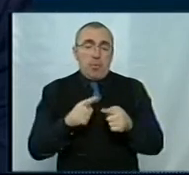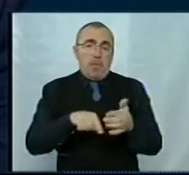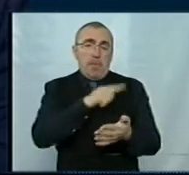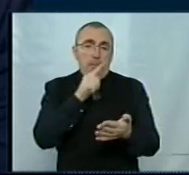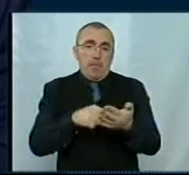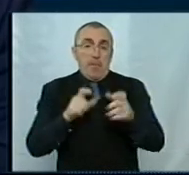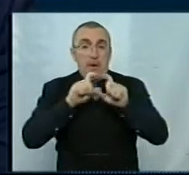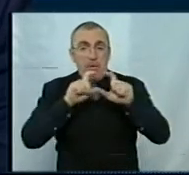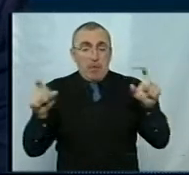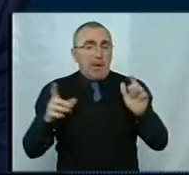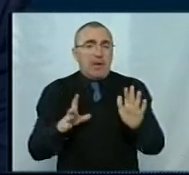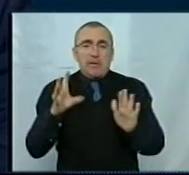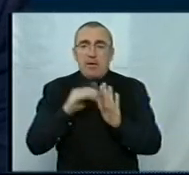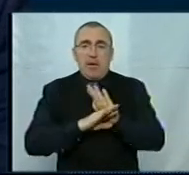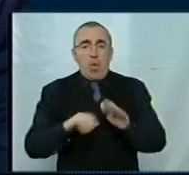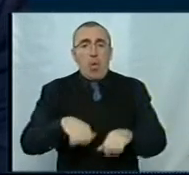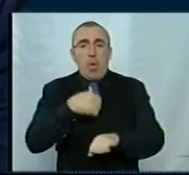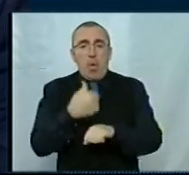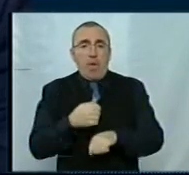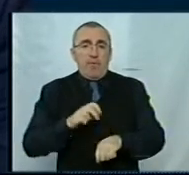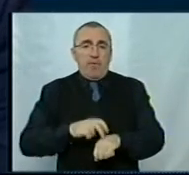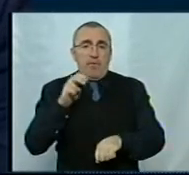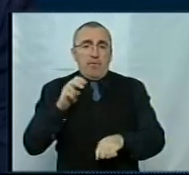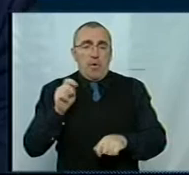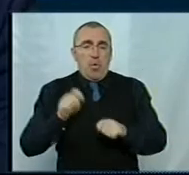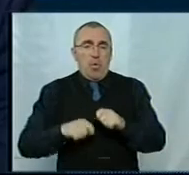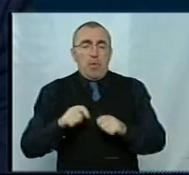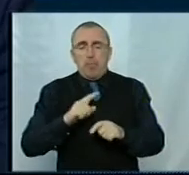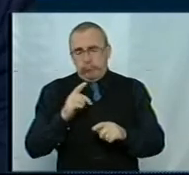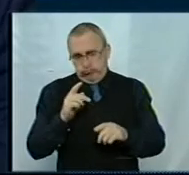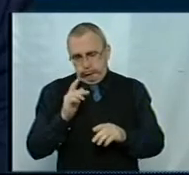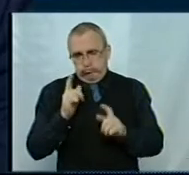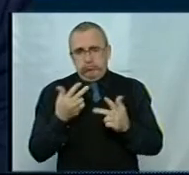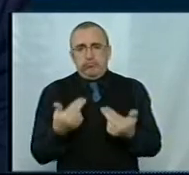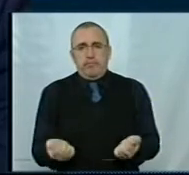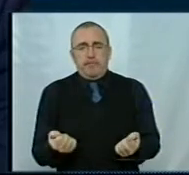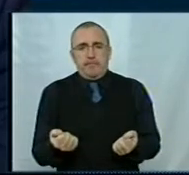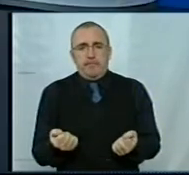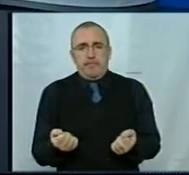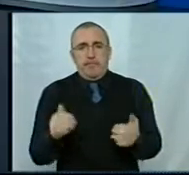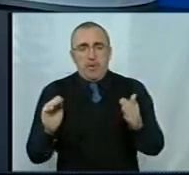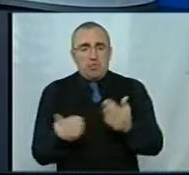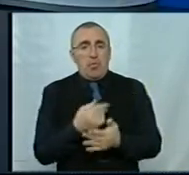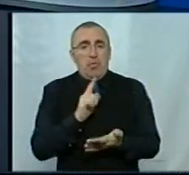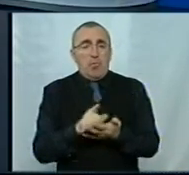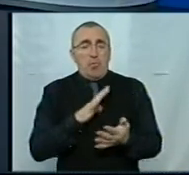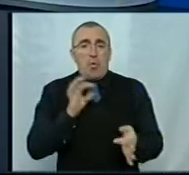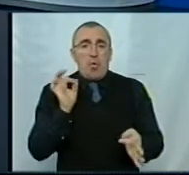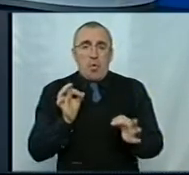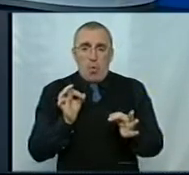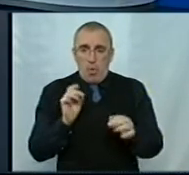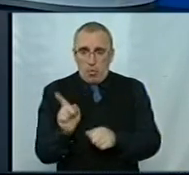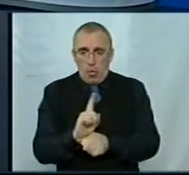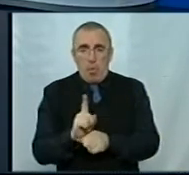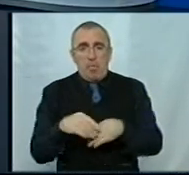Ми, як департамент, не залучені до Головним лікарем має бути контрольовано? Безумовно. Тут, знову ж таки, має бути нормально сформулювана